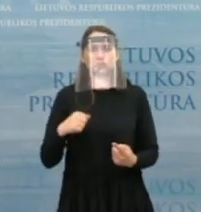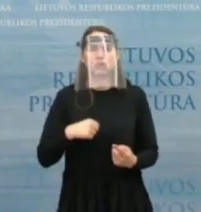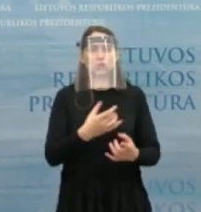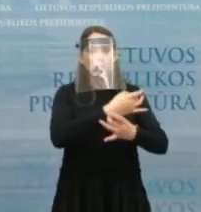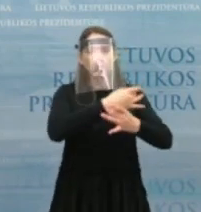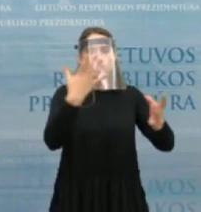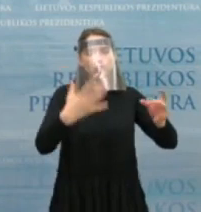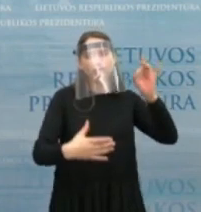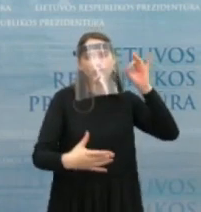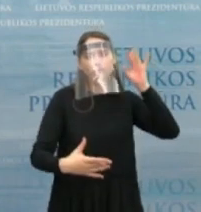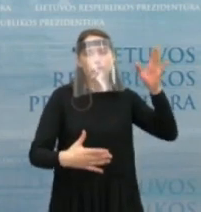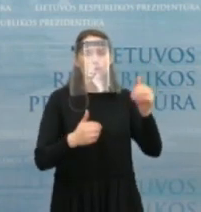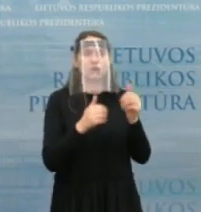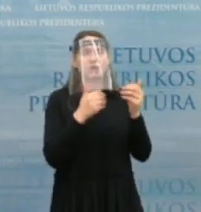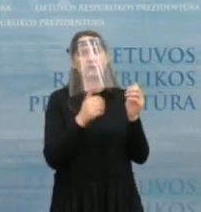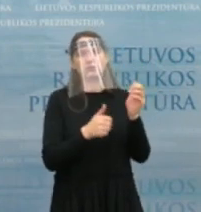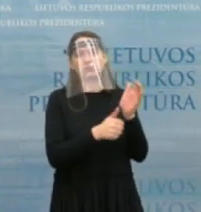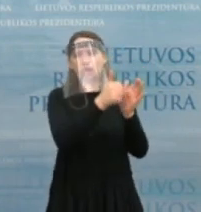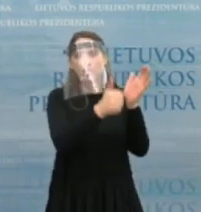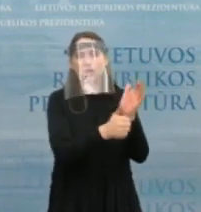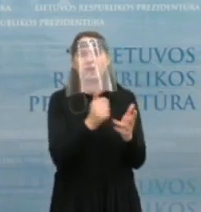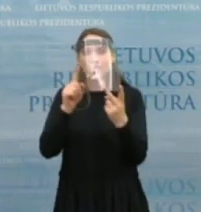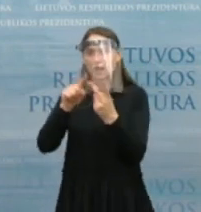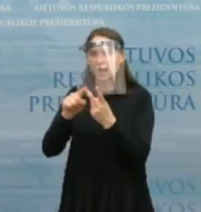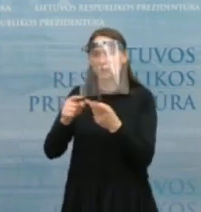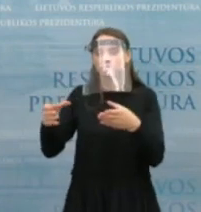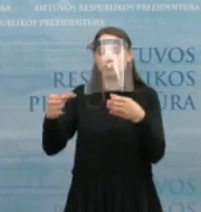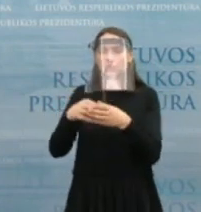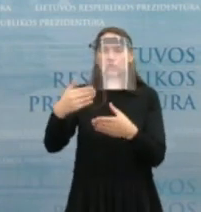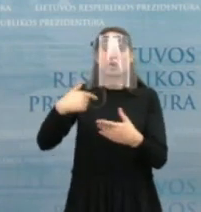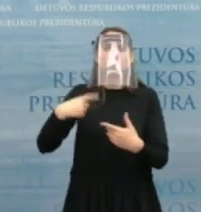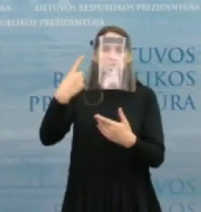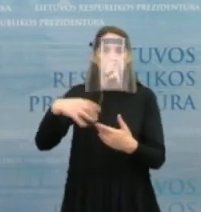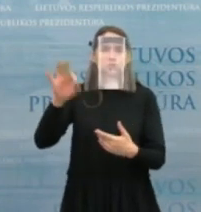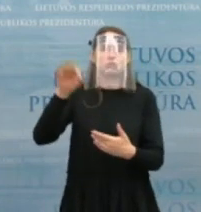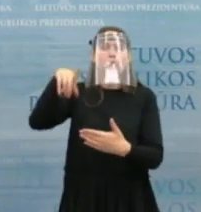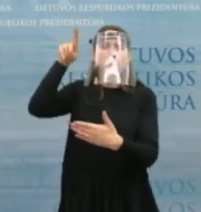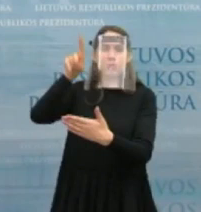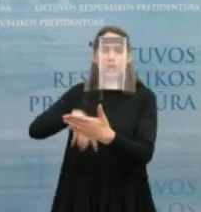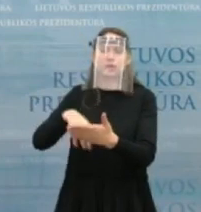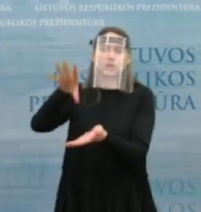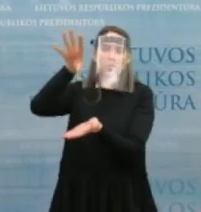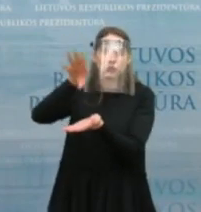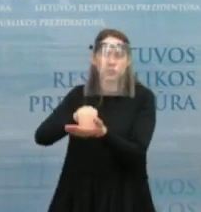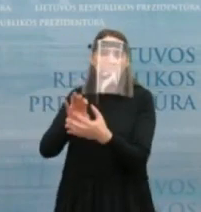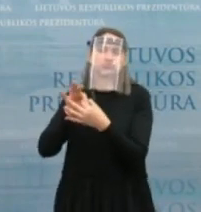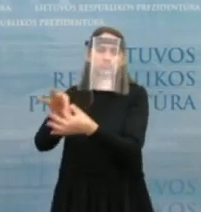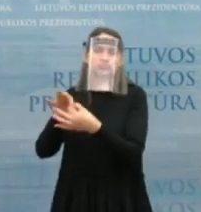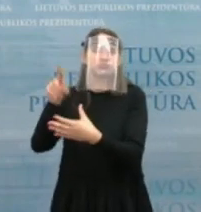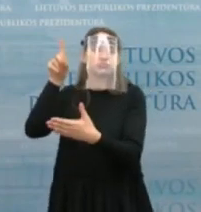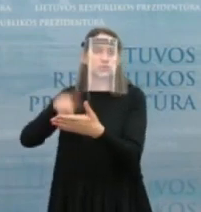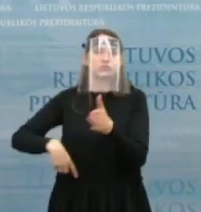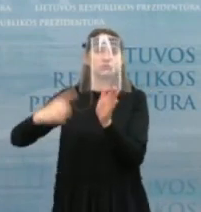kultūros laukia ir tų žmonių, kuriais aš, na, besalgiškai pasitikiu ir jau esu su jais, pasitikrinęs tikrai